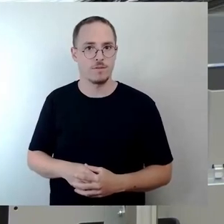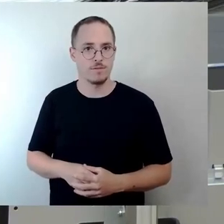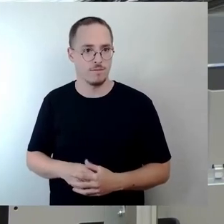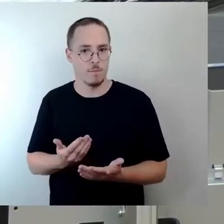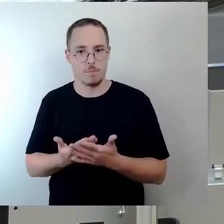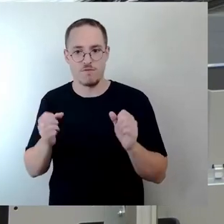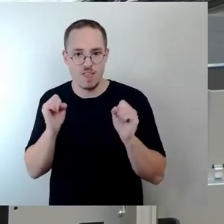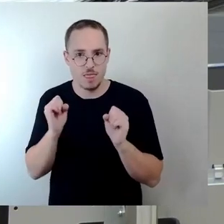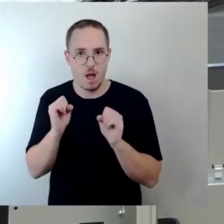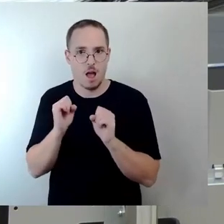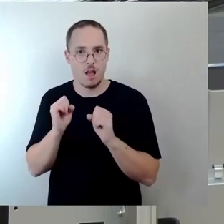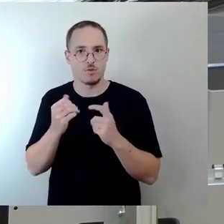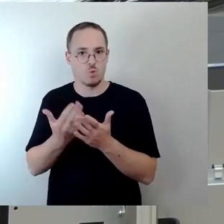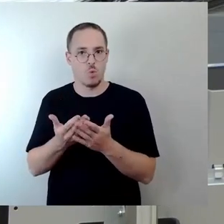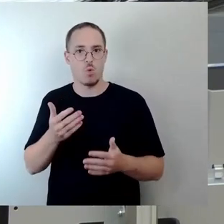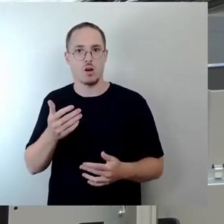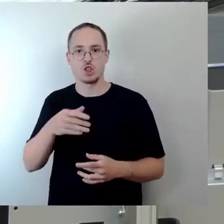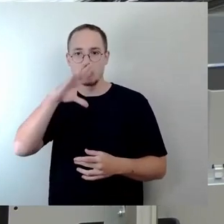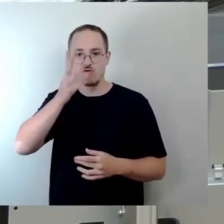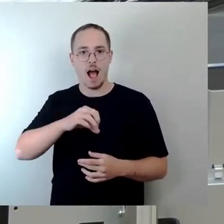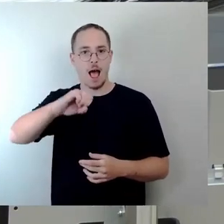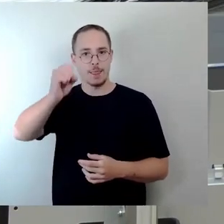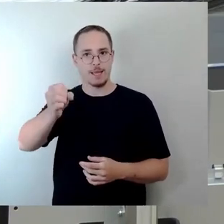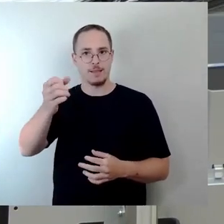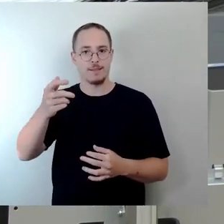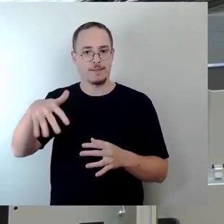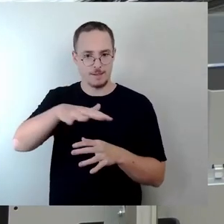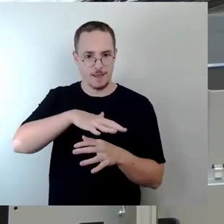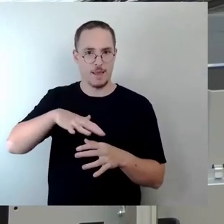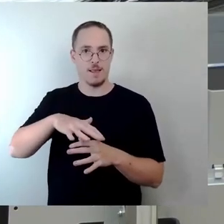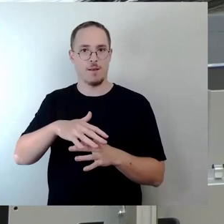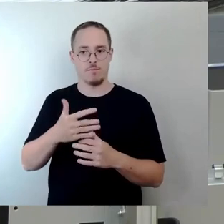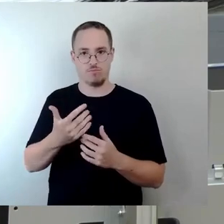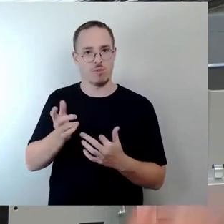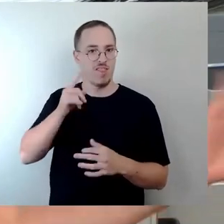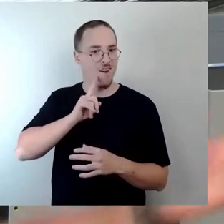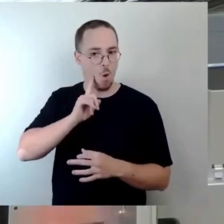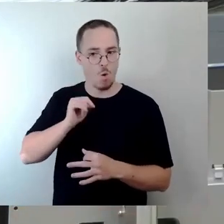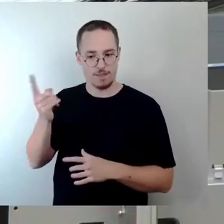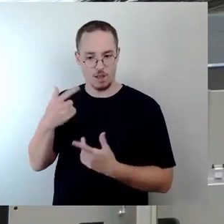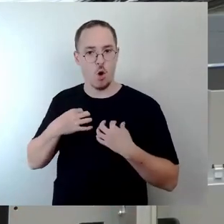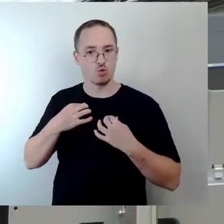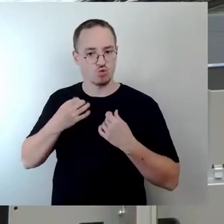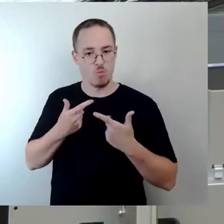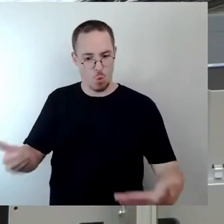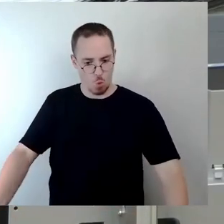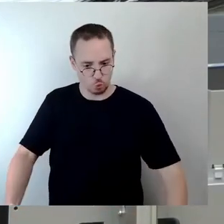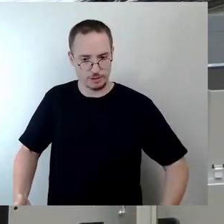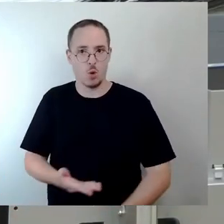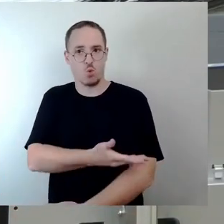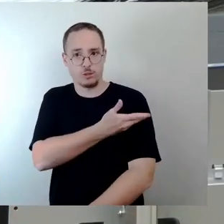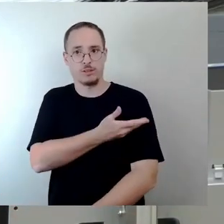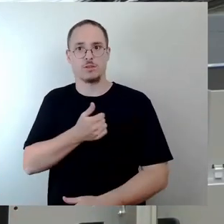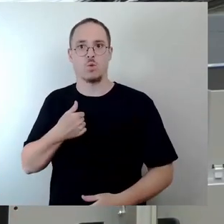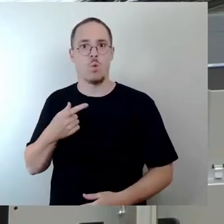Schwanensee aufgeführt. Jetzt stell dir mal bitte vor, die Frauen, wie sie dann in ihrem Kostüm vom Marstall auf die Bühne laufen wollen